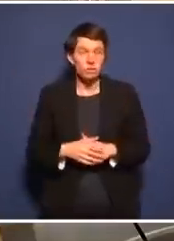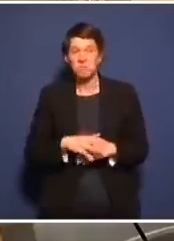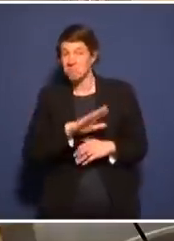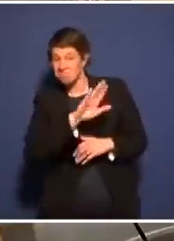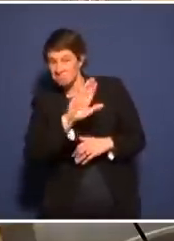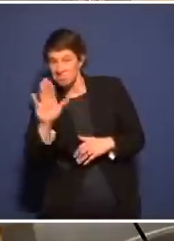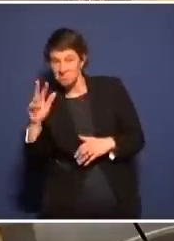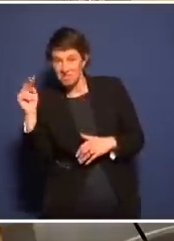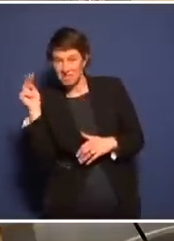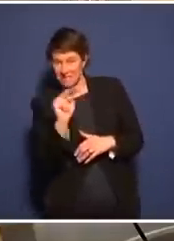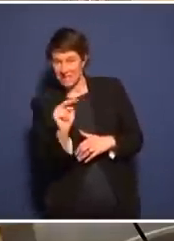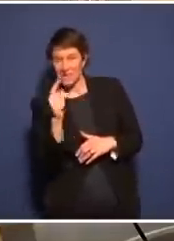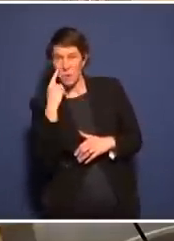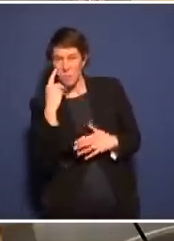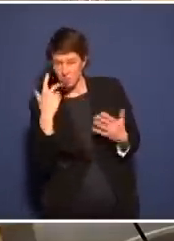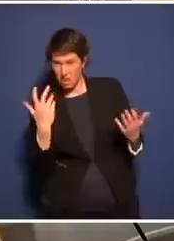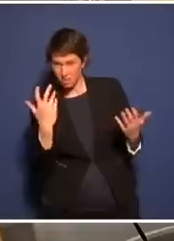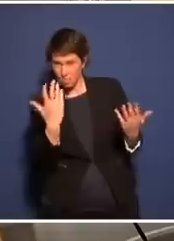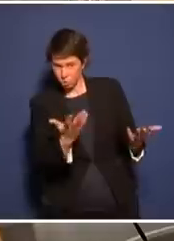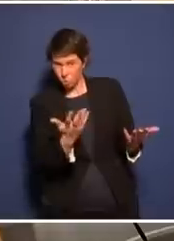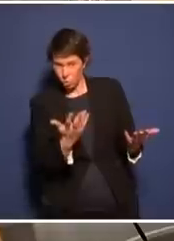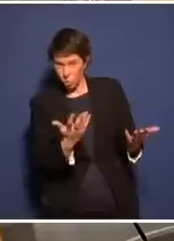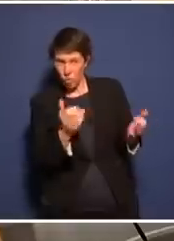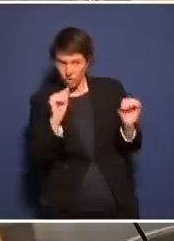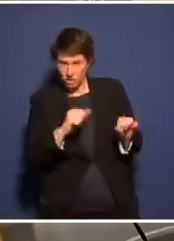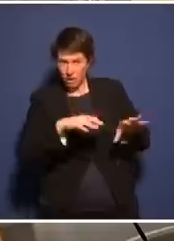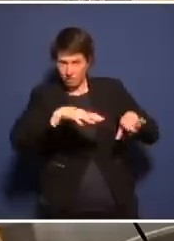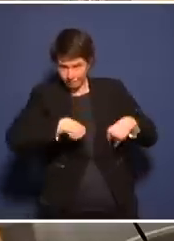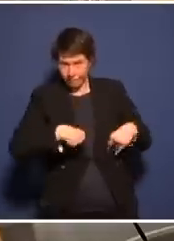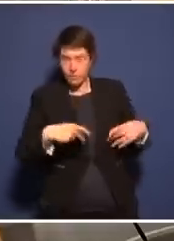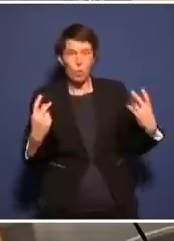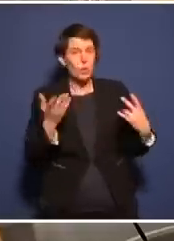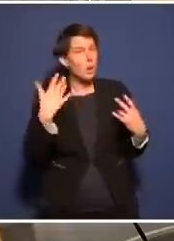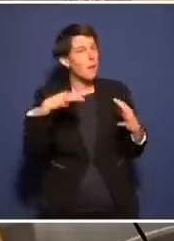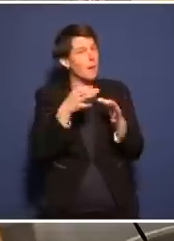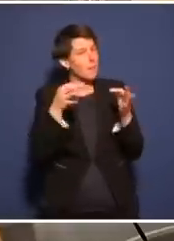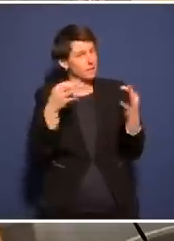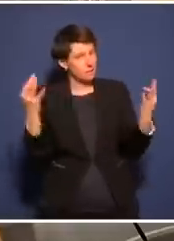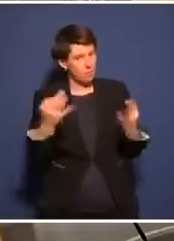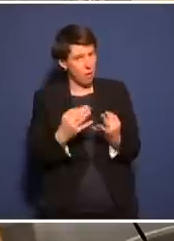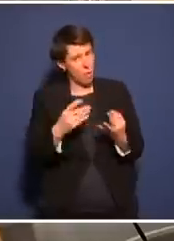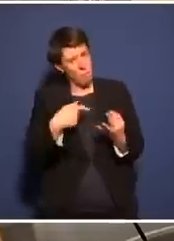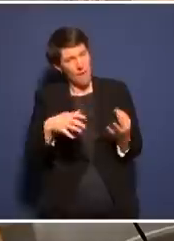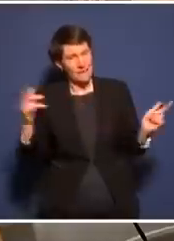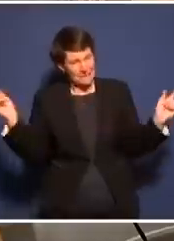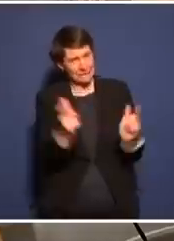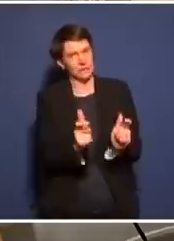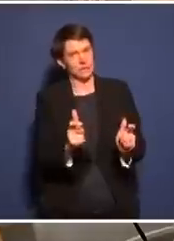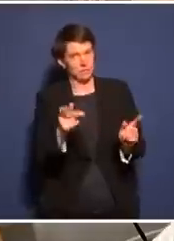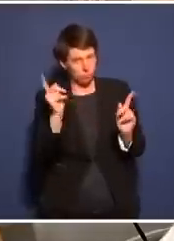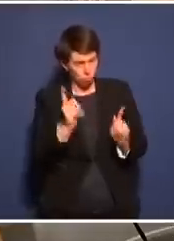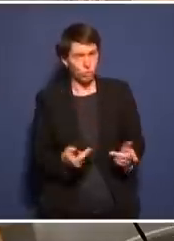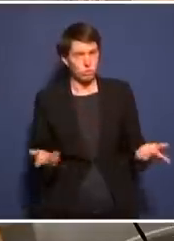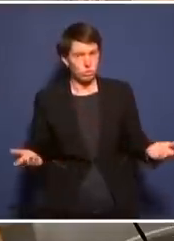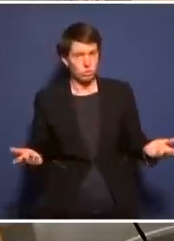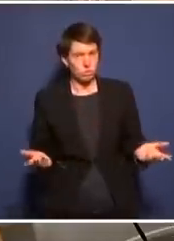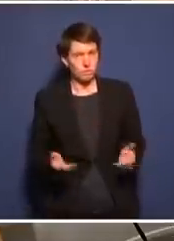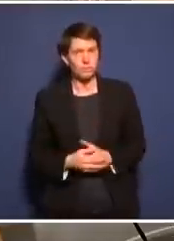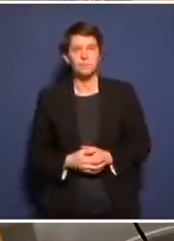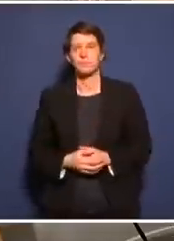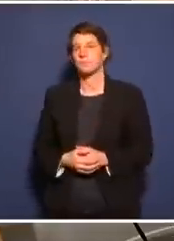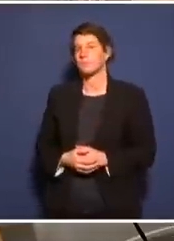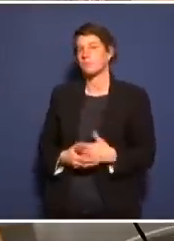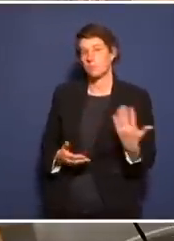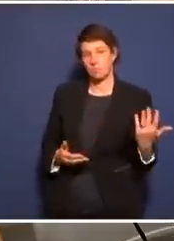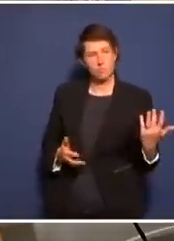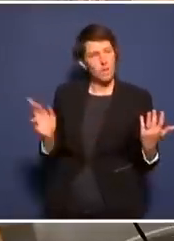Sicht im aktuellen Zustand verantwortbar oder muss da noch mehr geschehen, um das zu reduzieren? Wie so oft, in meinen Augen